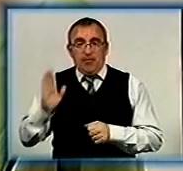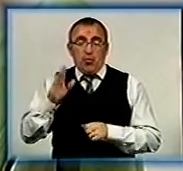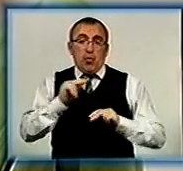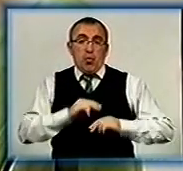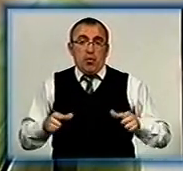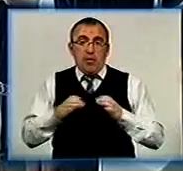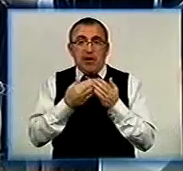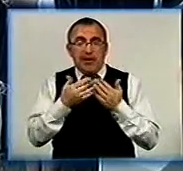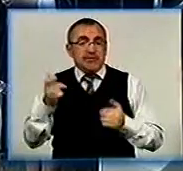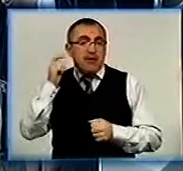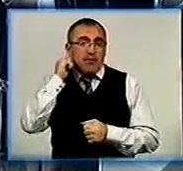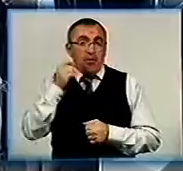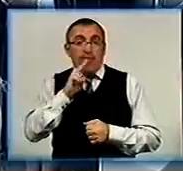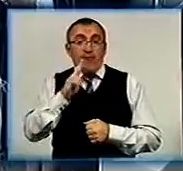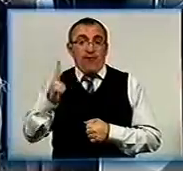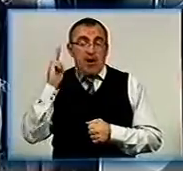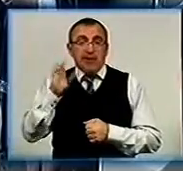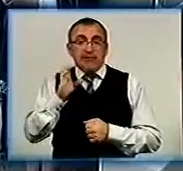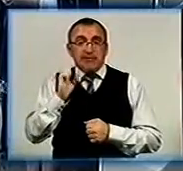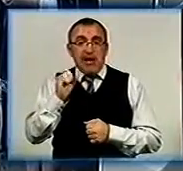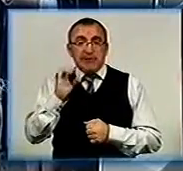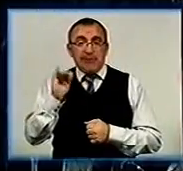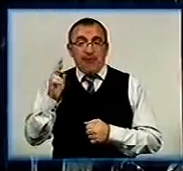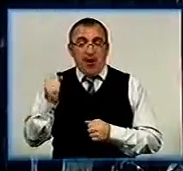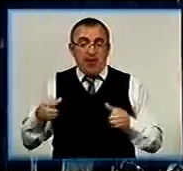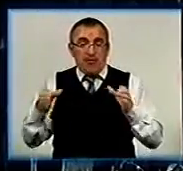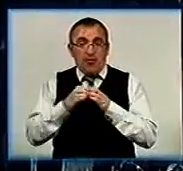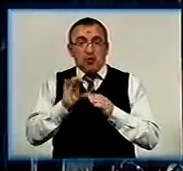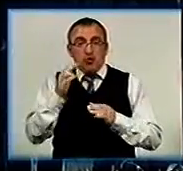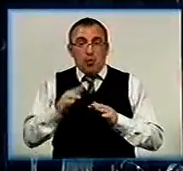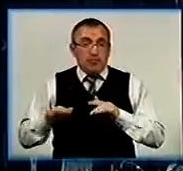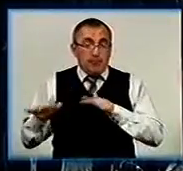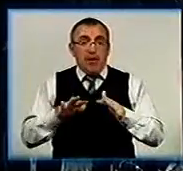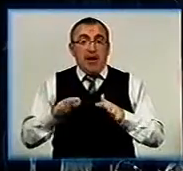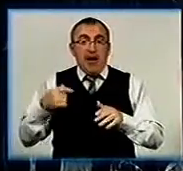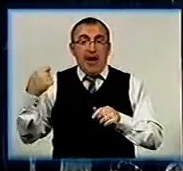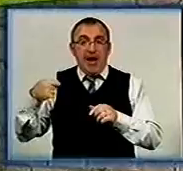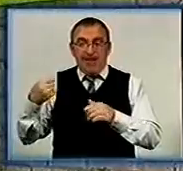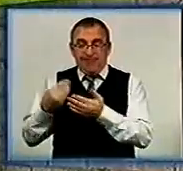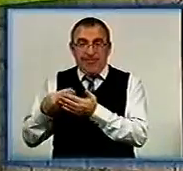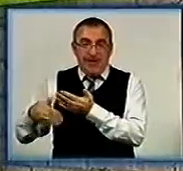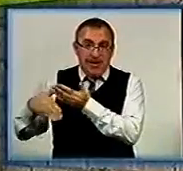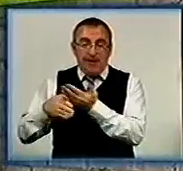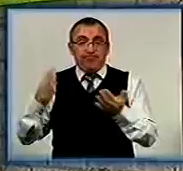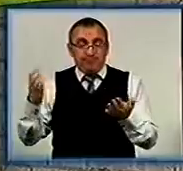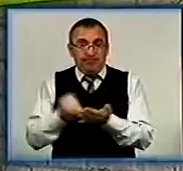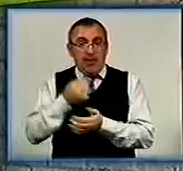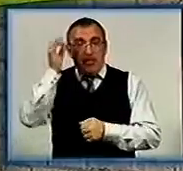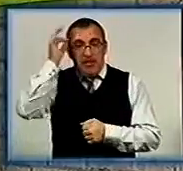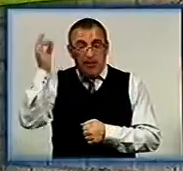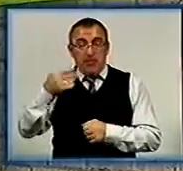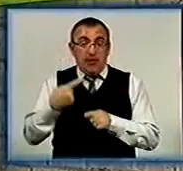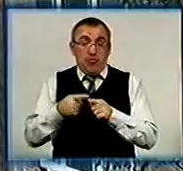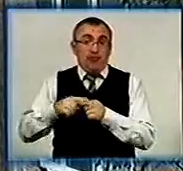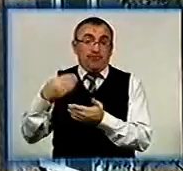група різновікова. Два роки тому Сасівська громада взяла участь у соціальному проєкті і виграв гарант, який фінансує уряд Німеччини. Завдяки цим